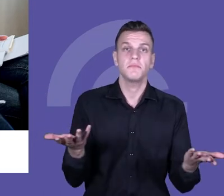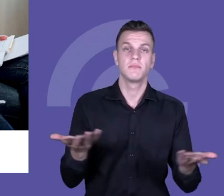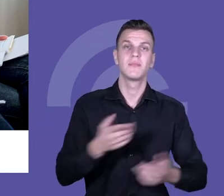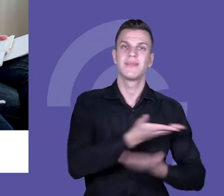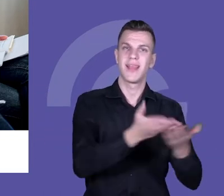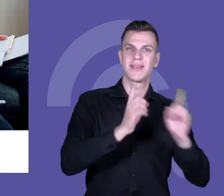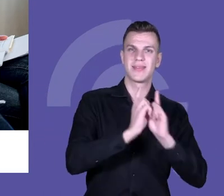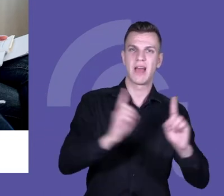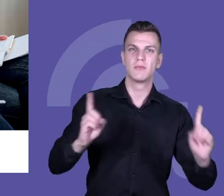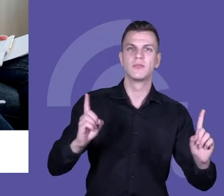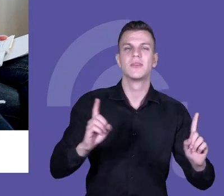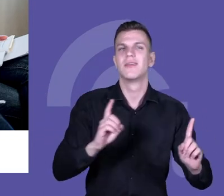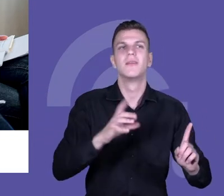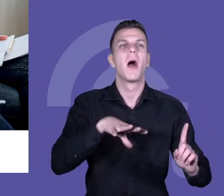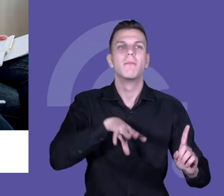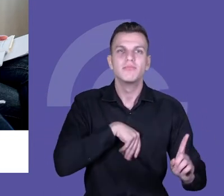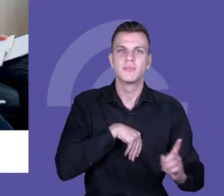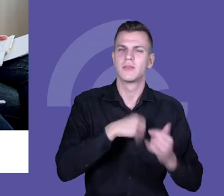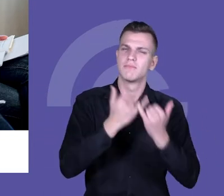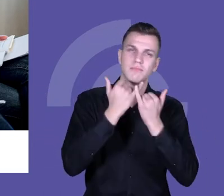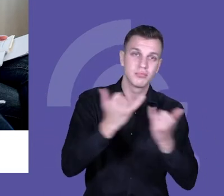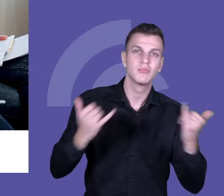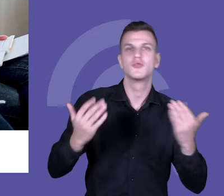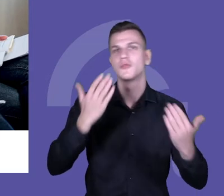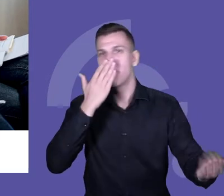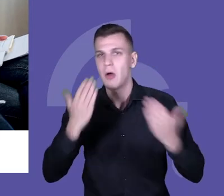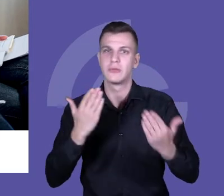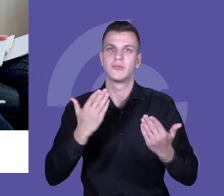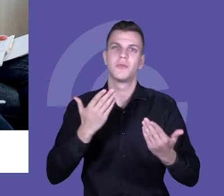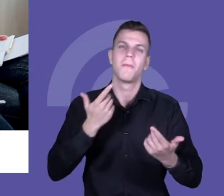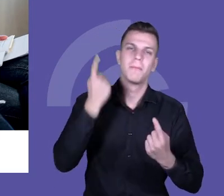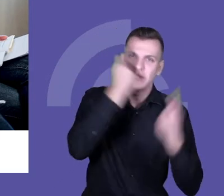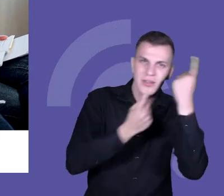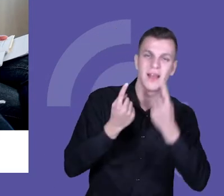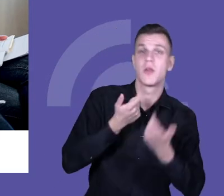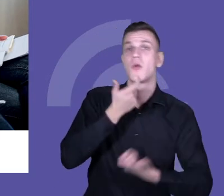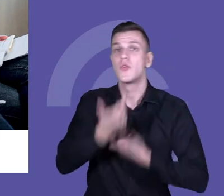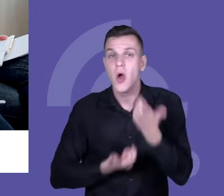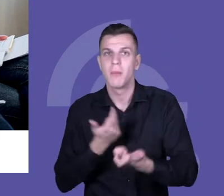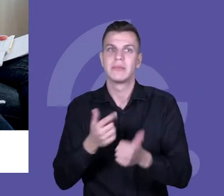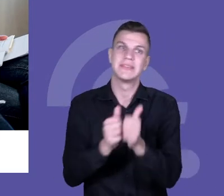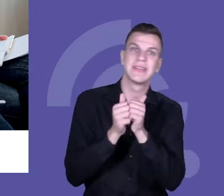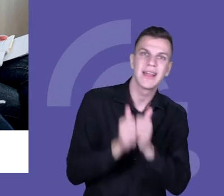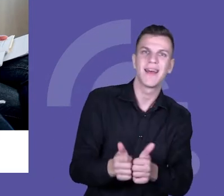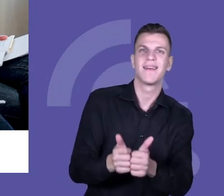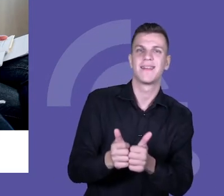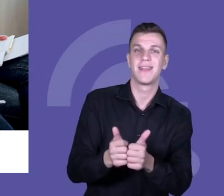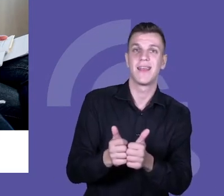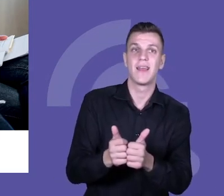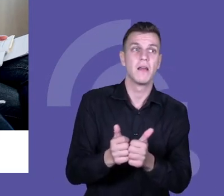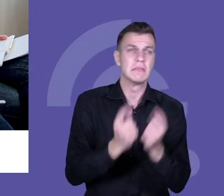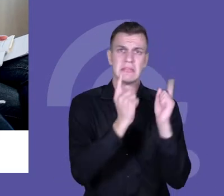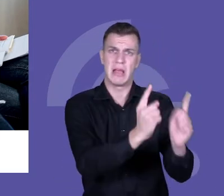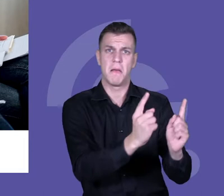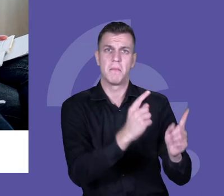różnych, różnych dostępnych metod, praktyk i podejść, czy zadań i z tego budowali właśnie